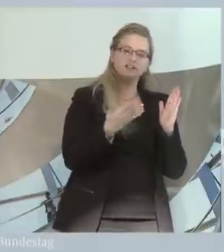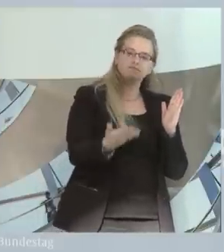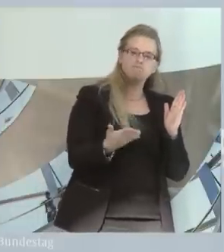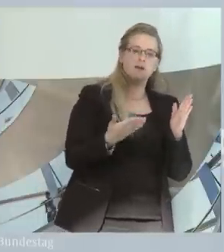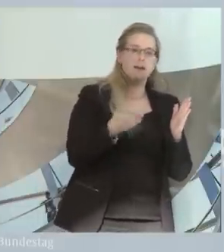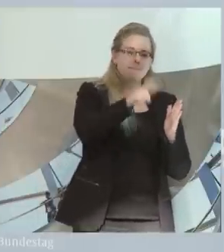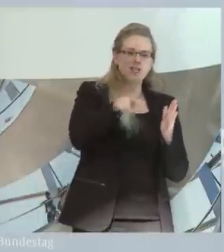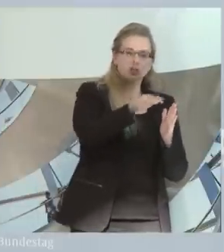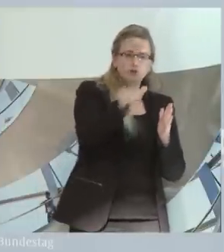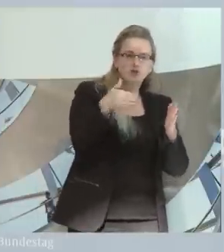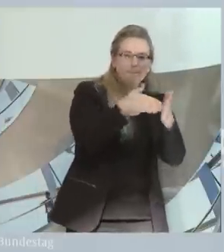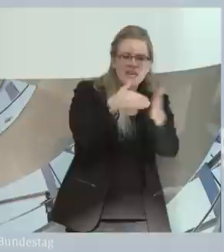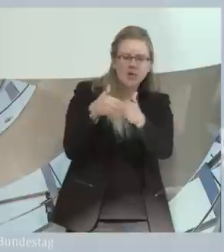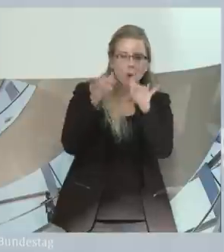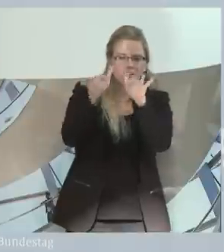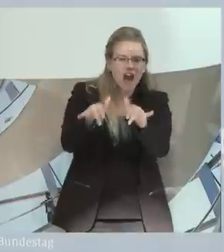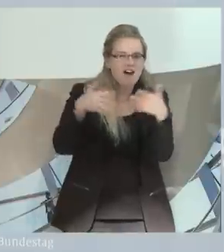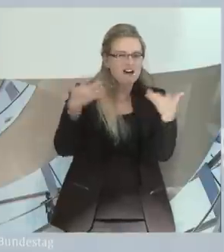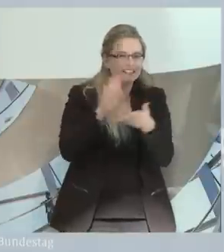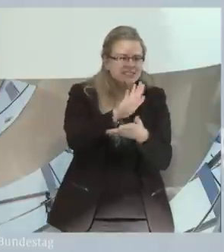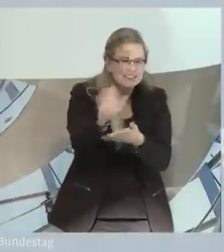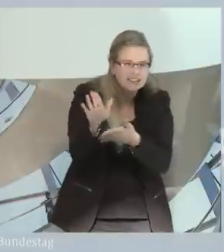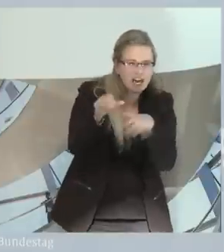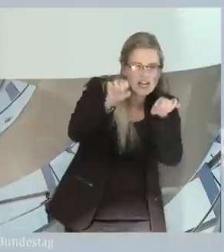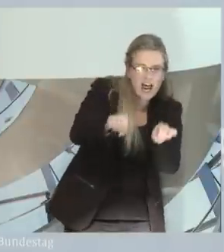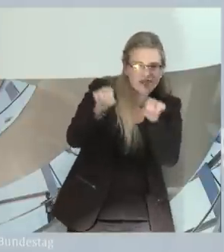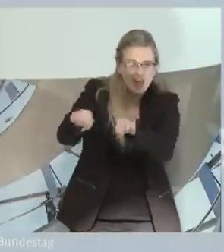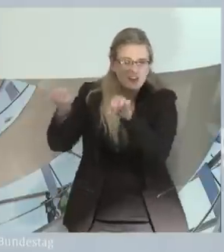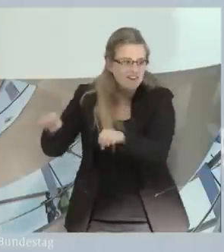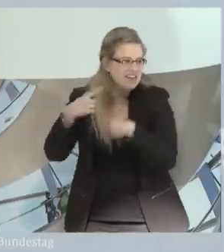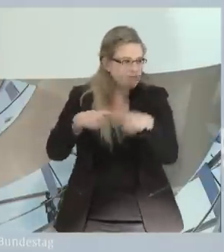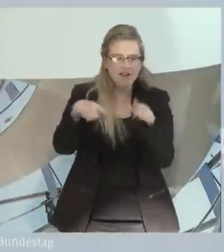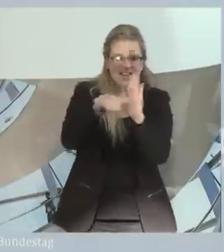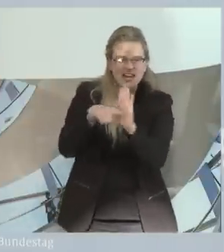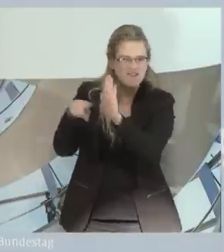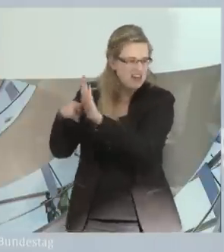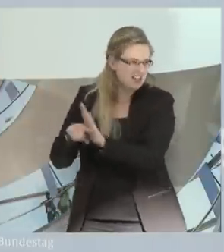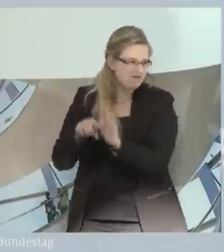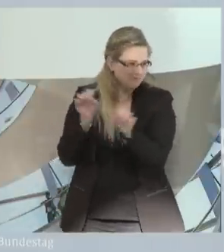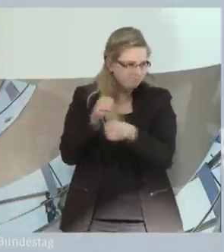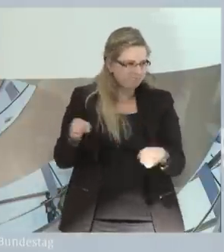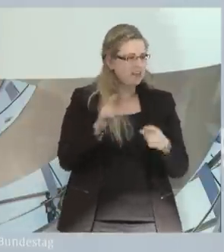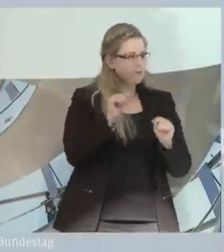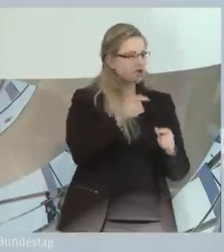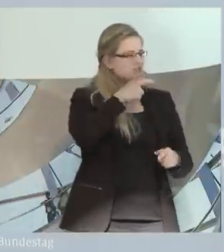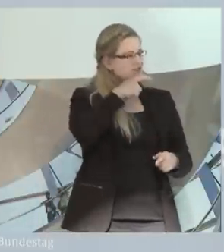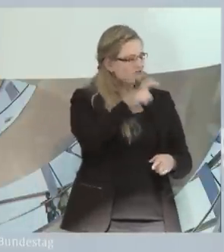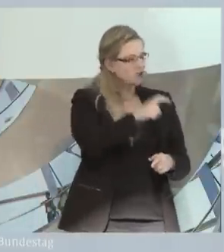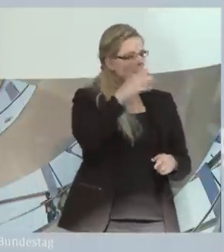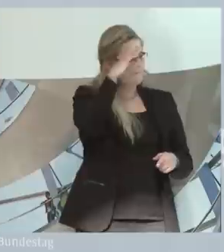an. Man muss sich fragen, welche Folgen hat eine Modernisierung dieses Begriffs, wird der